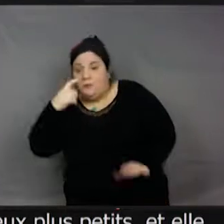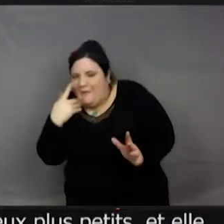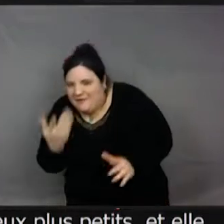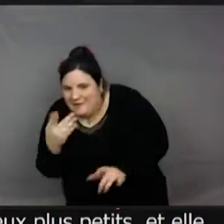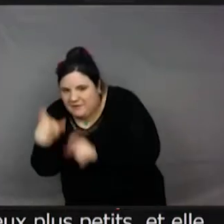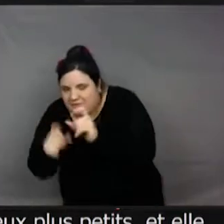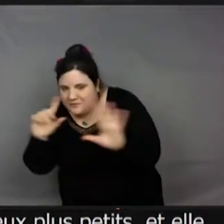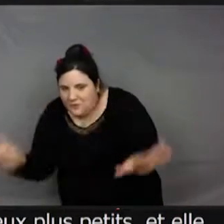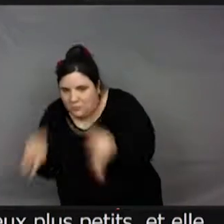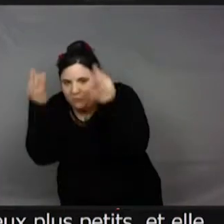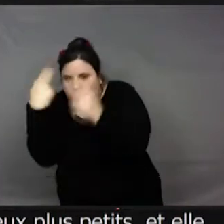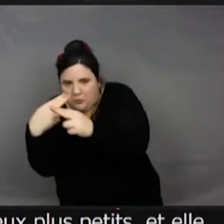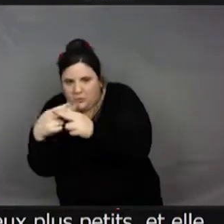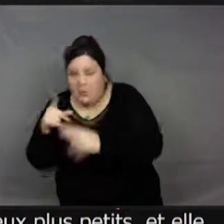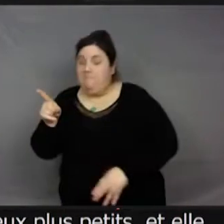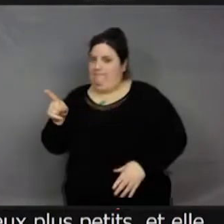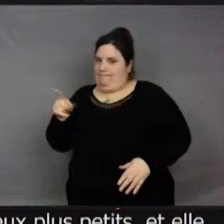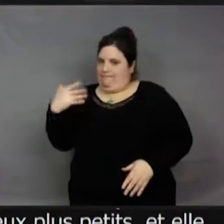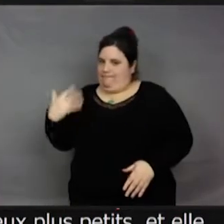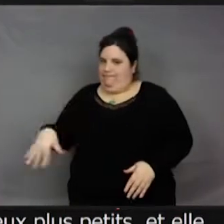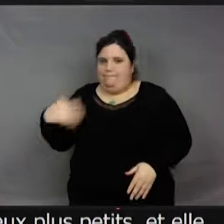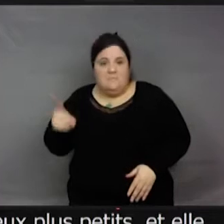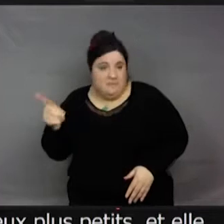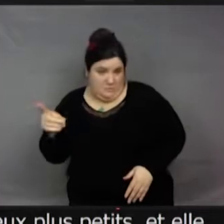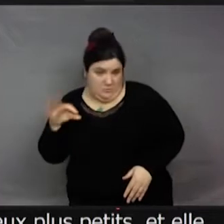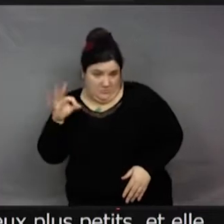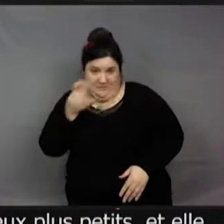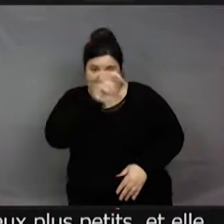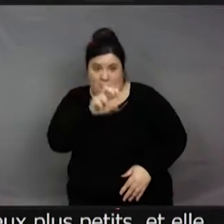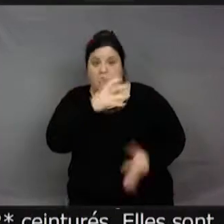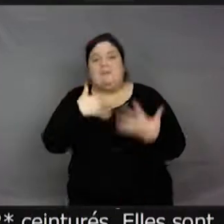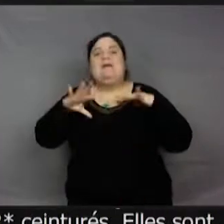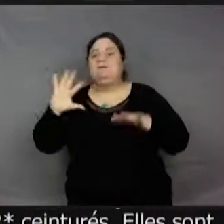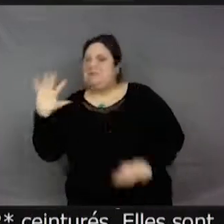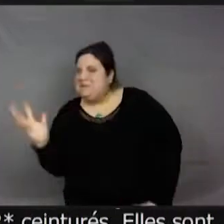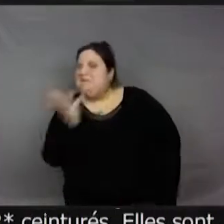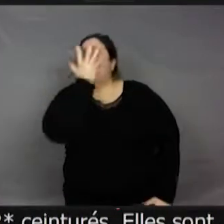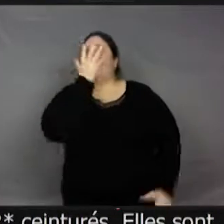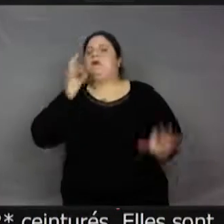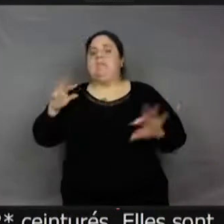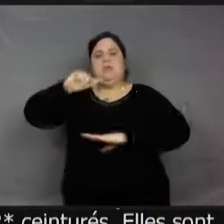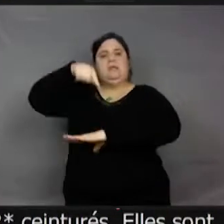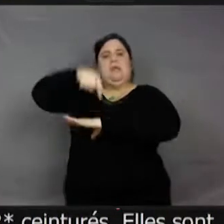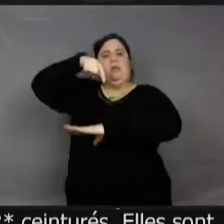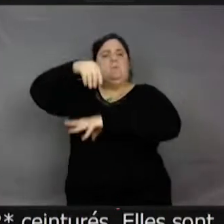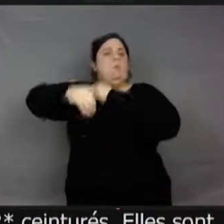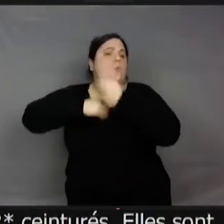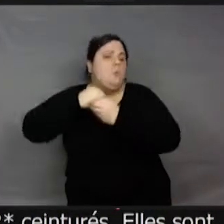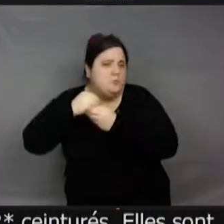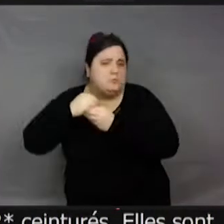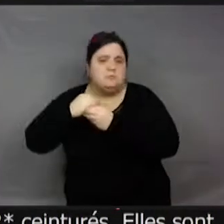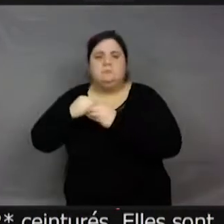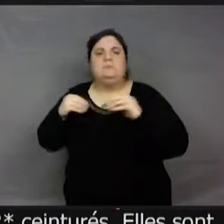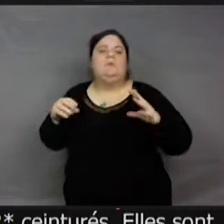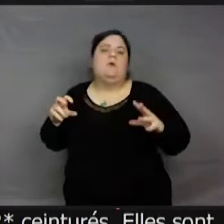cirfidés, chez les cirfidés, ce sont des mouches qui sont presque toutes déguisées en guêpes ou en bourdon ou en abeilles ou en d